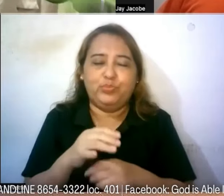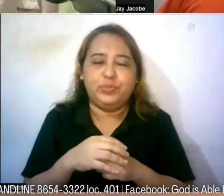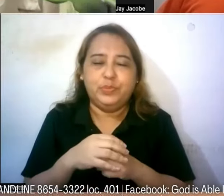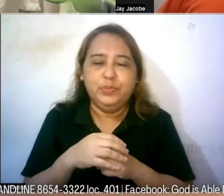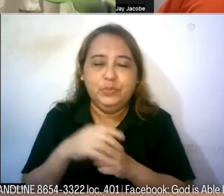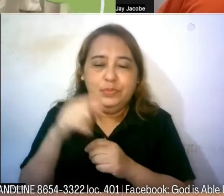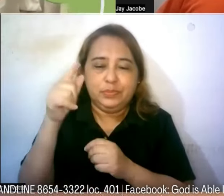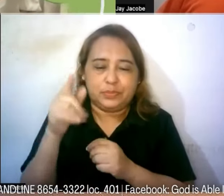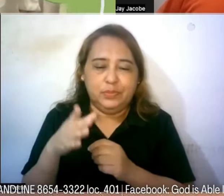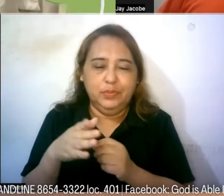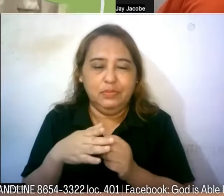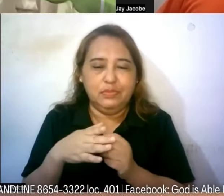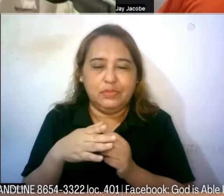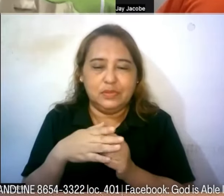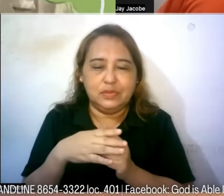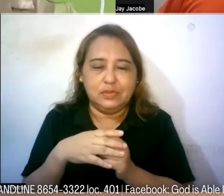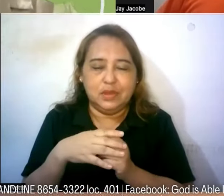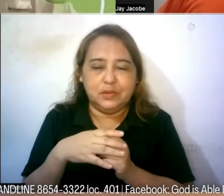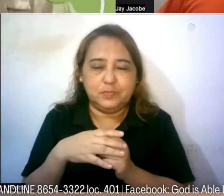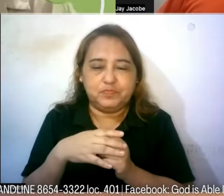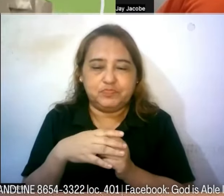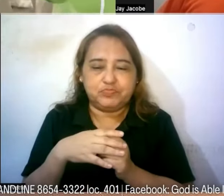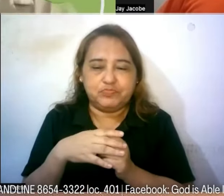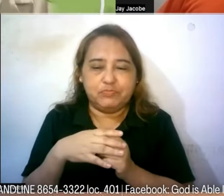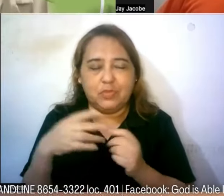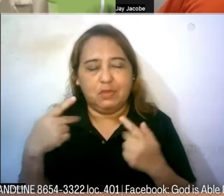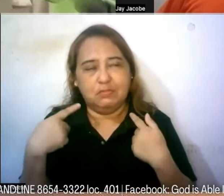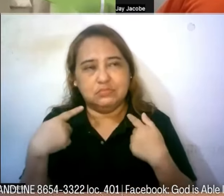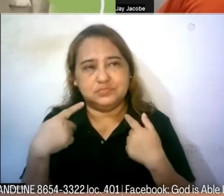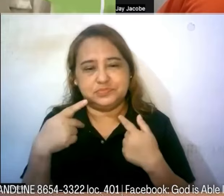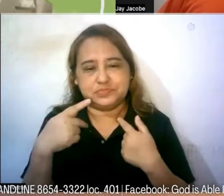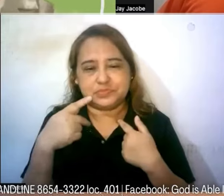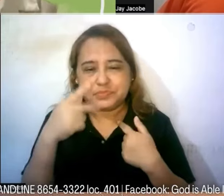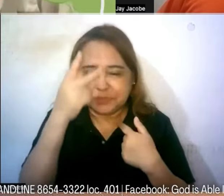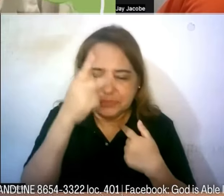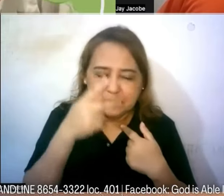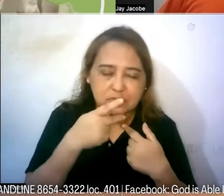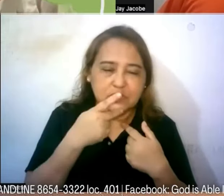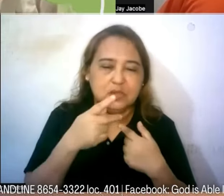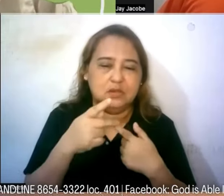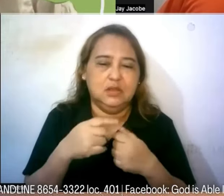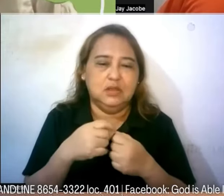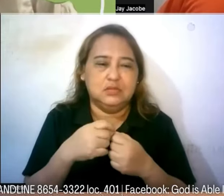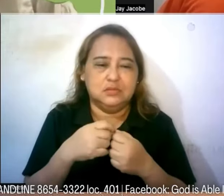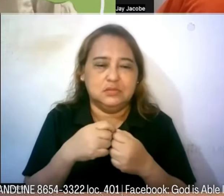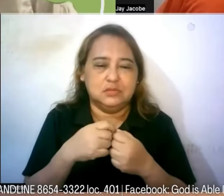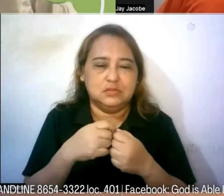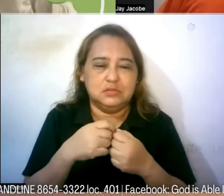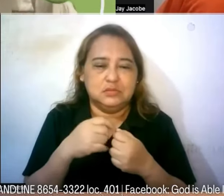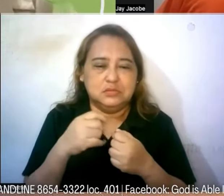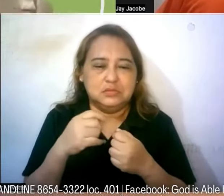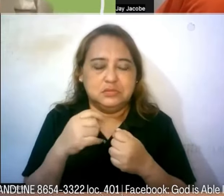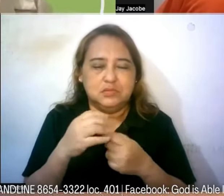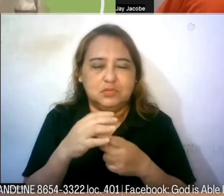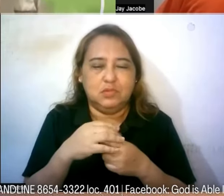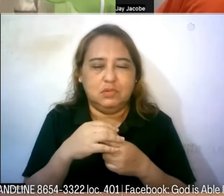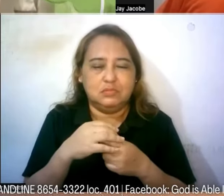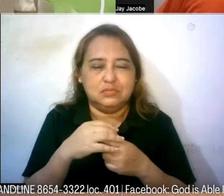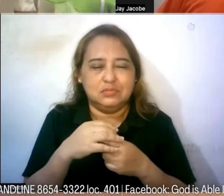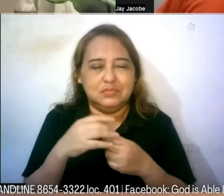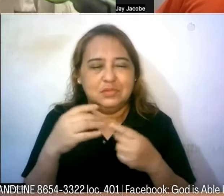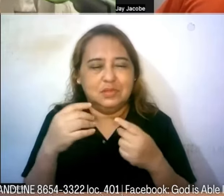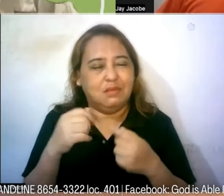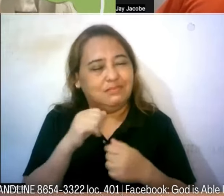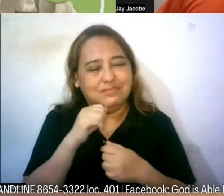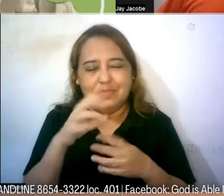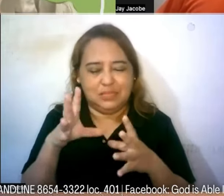tinuruan ng pagpapatawad dahil may magulang kapatid na hindi natanggap ang kapansanan ng kanila mahal sa buhay at may bitterness pa rin